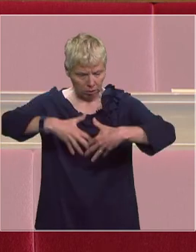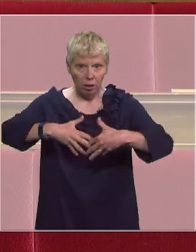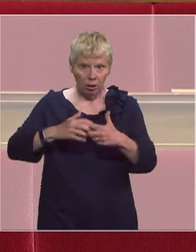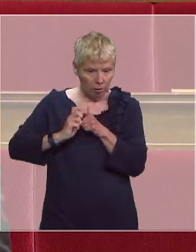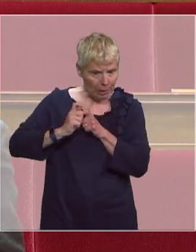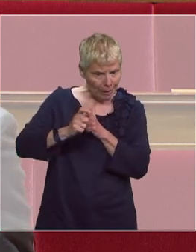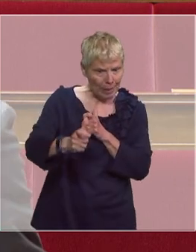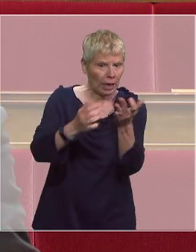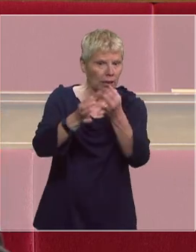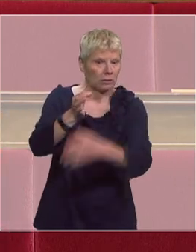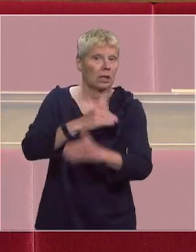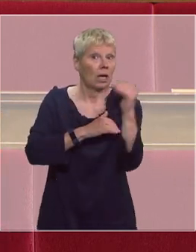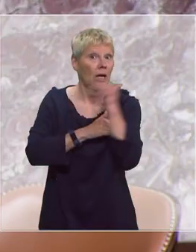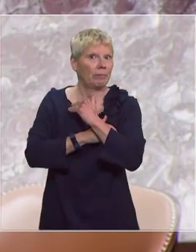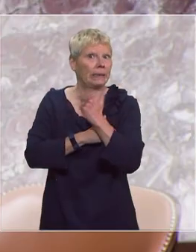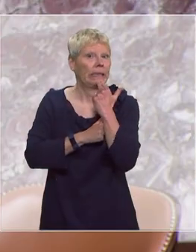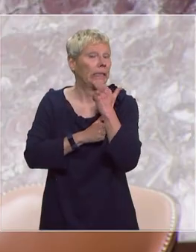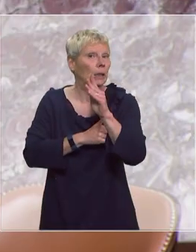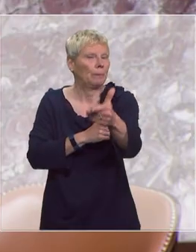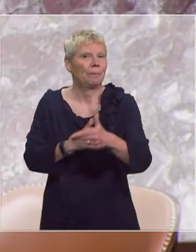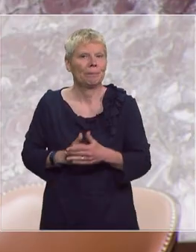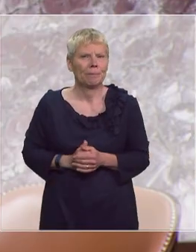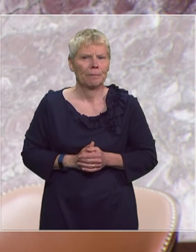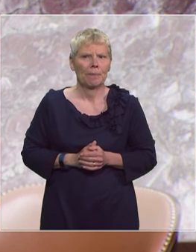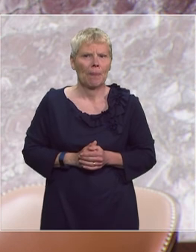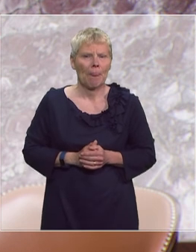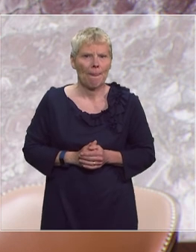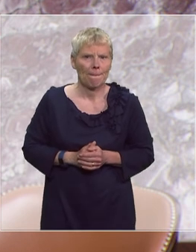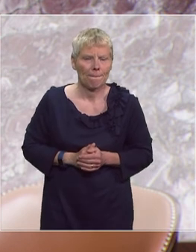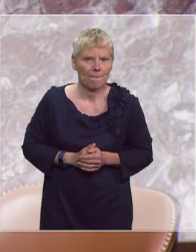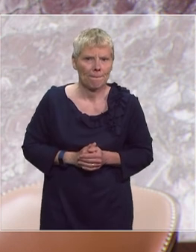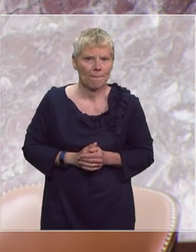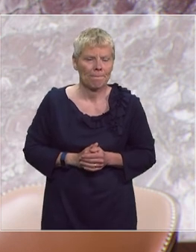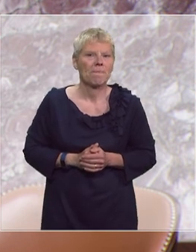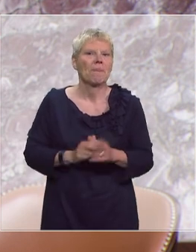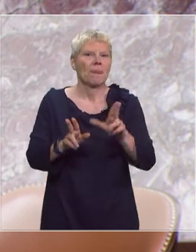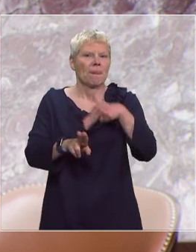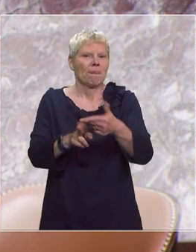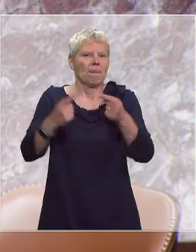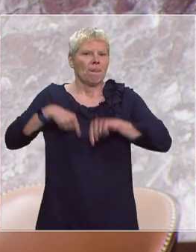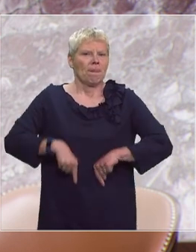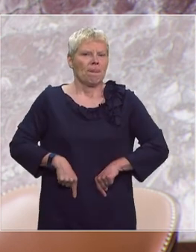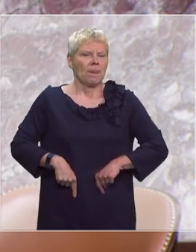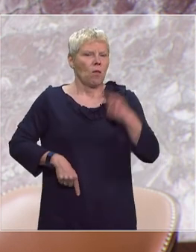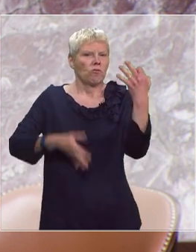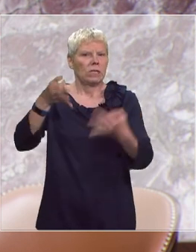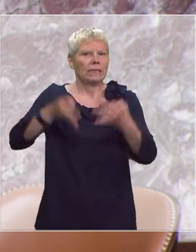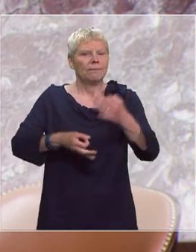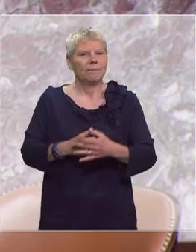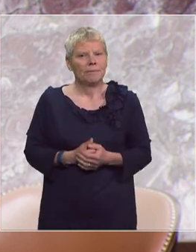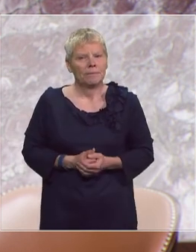efficace merci merci chère collègue la parole est à madame Nicole Belloubet garde des Sceaux ministre de la justice